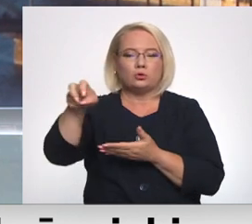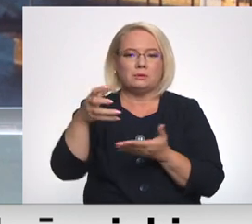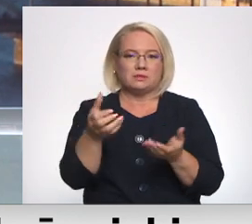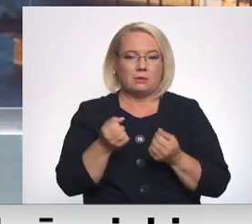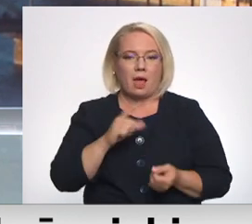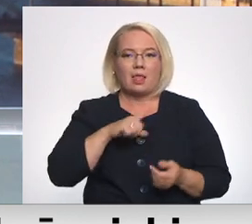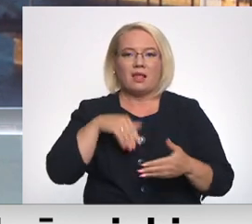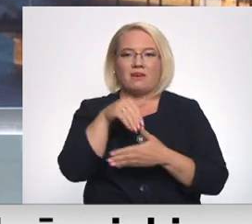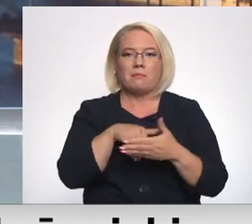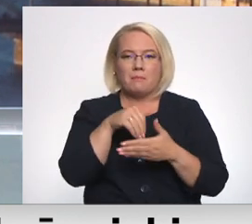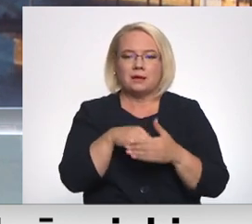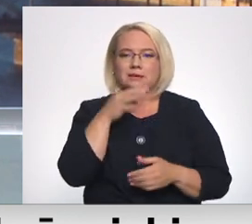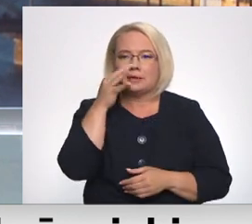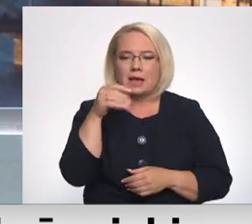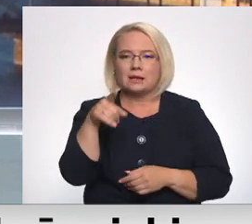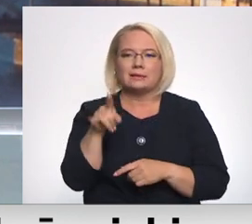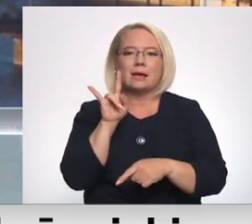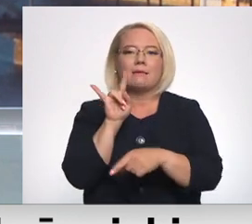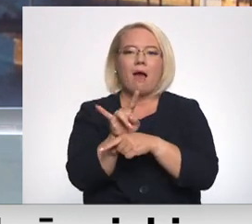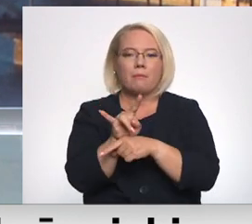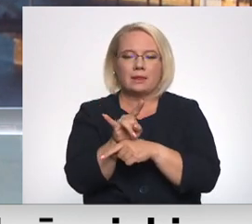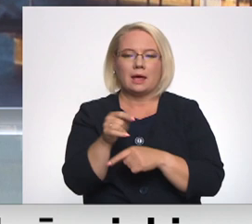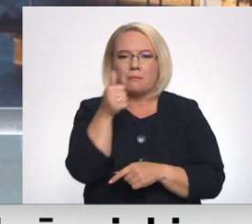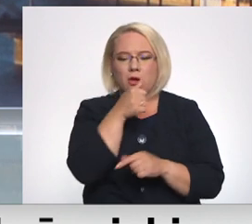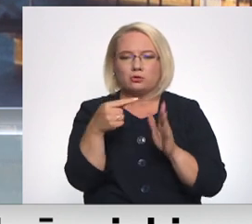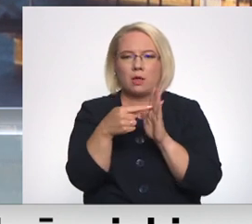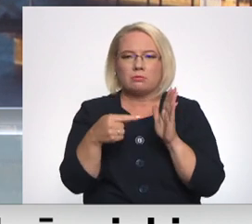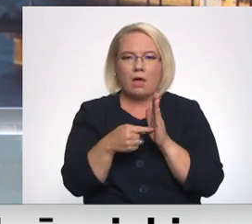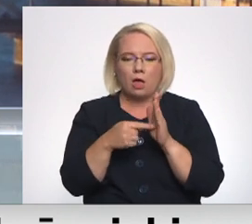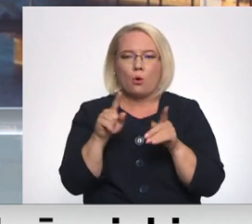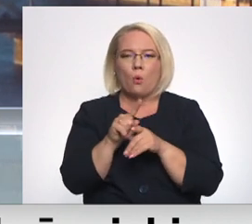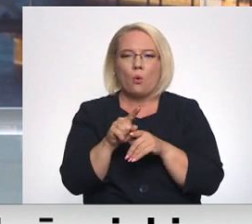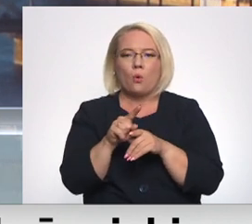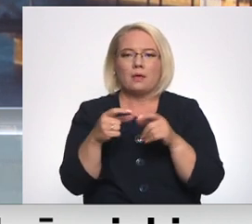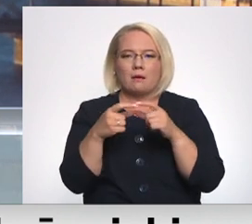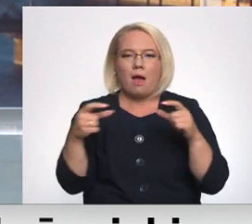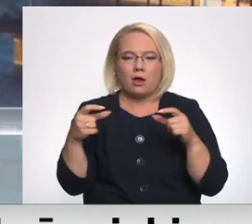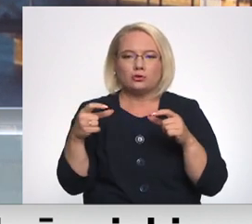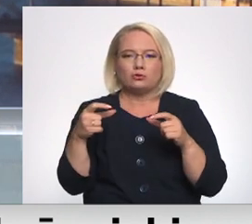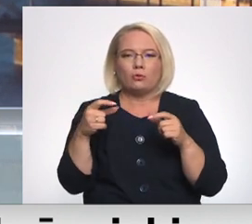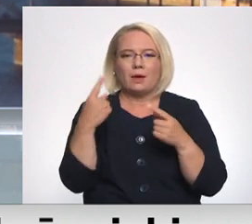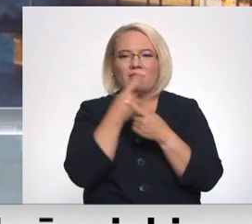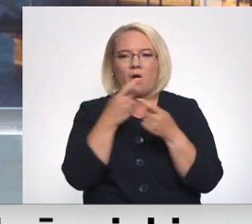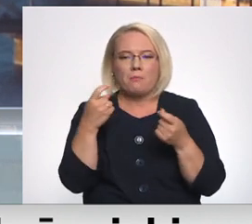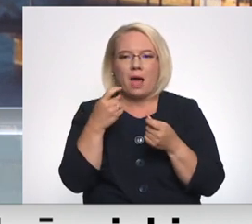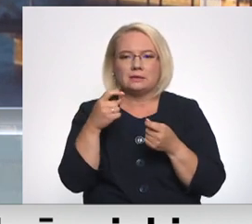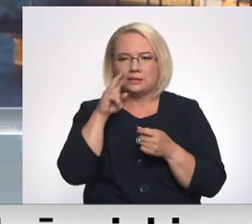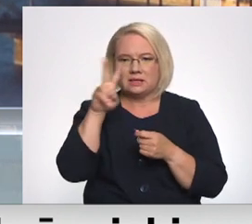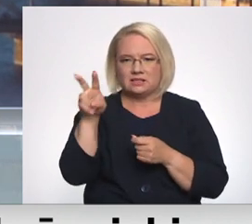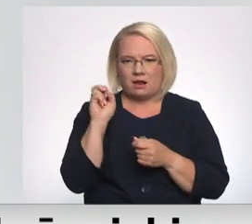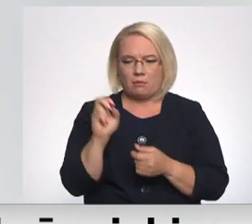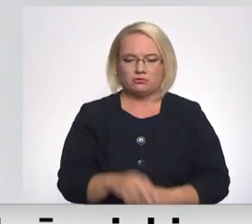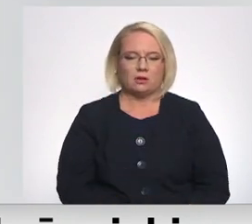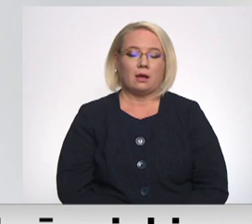pastas brīdina tā ir krāpnieku schēma personas datu un kredītkartas informācijas izkrāpšanai. Situācija skaidroja ģirds Virbūs.